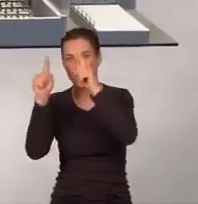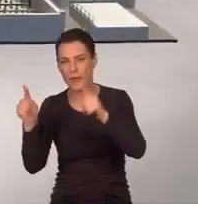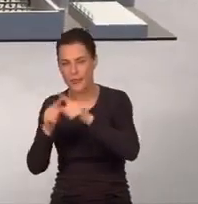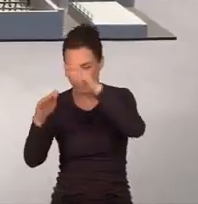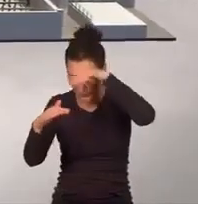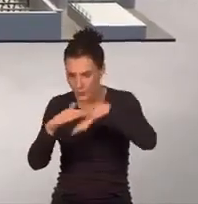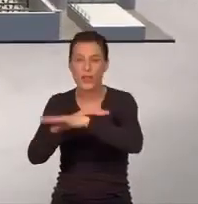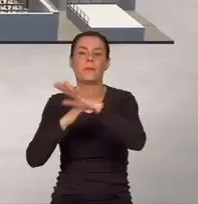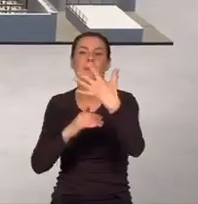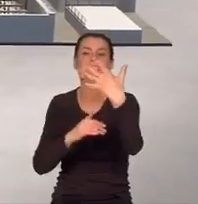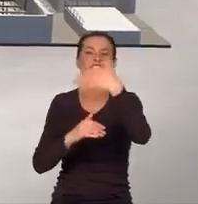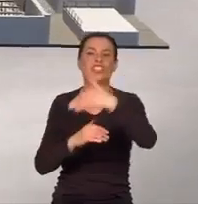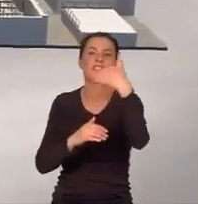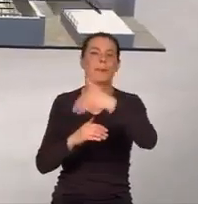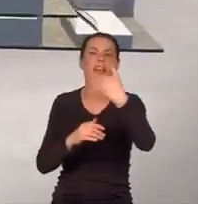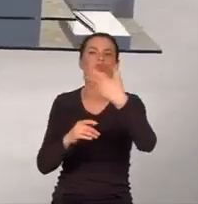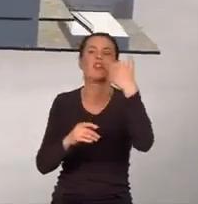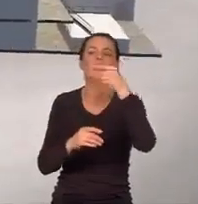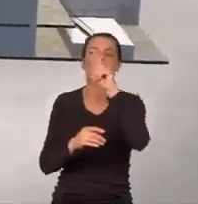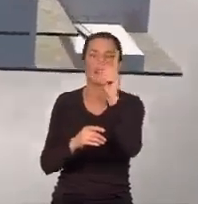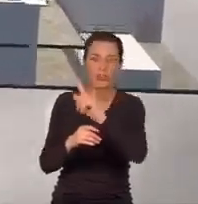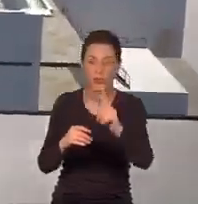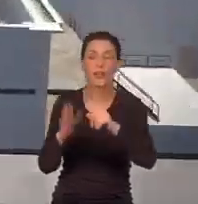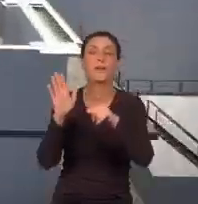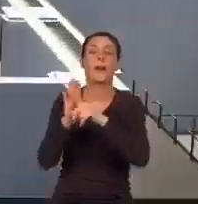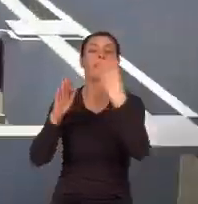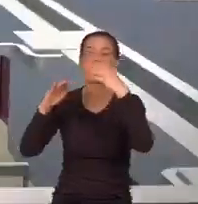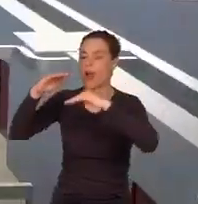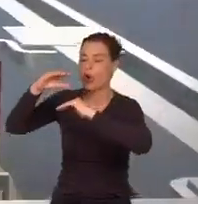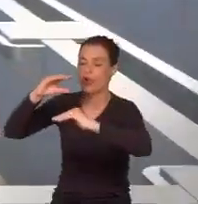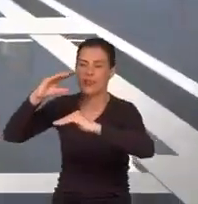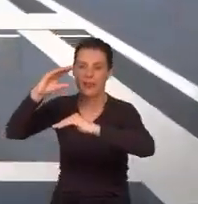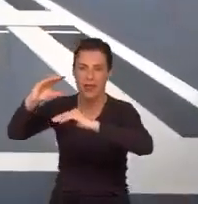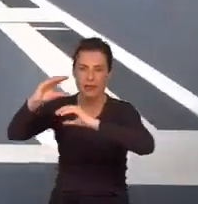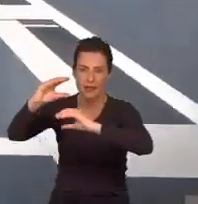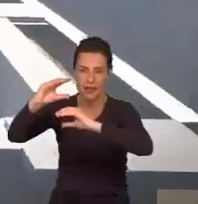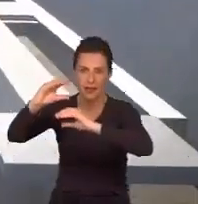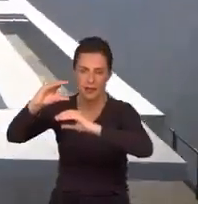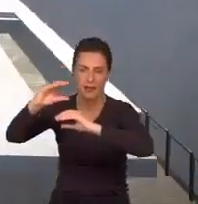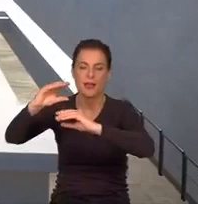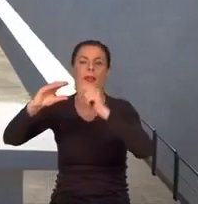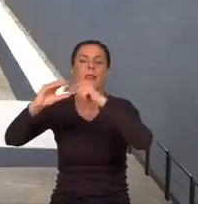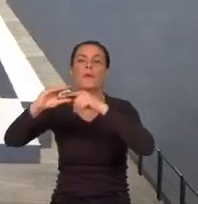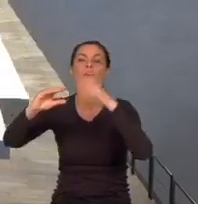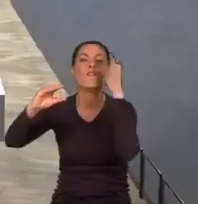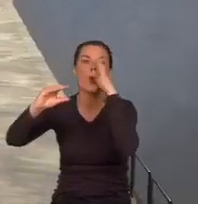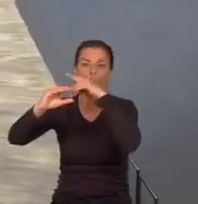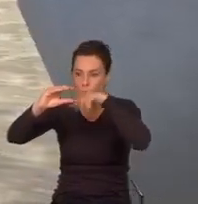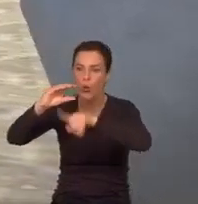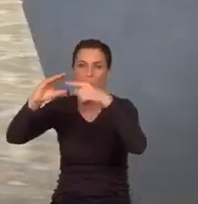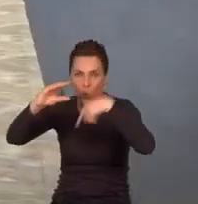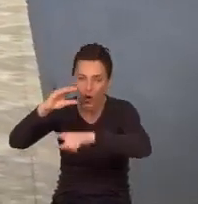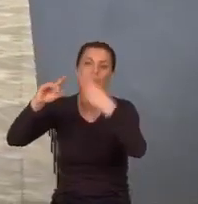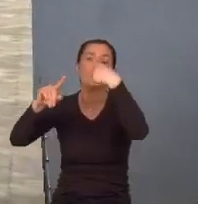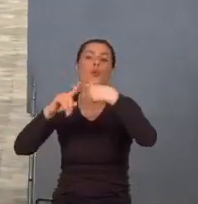powierzchni ponad 5 tysięcy metrów kwadratowych na dwóch kondygnacjach. Ten wentylowany budynek jest ognioodporny